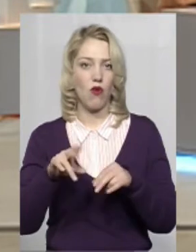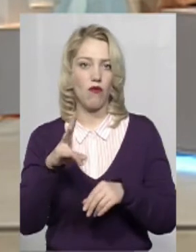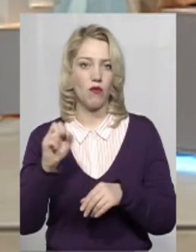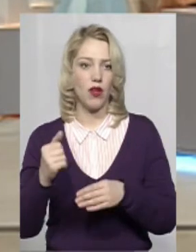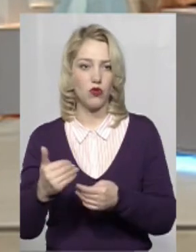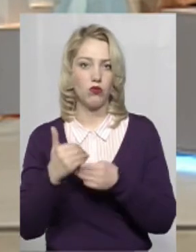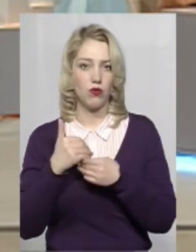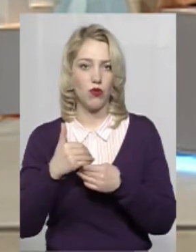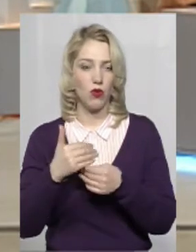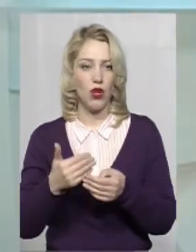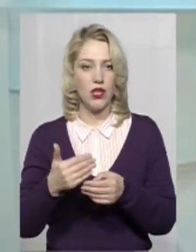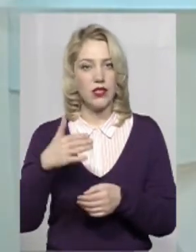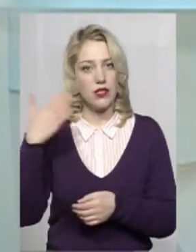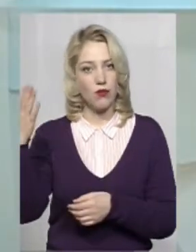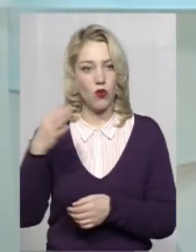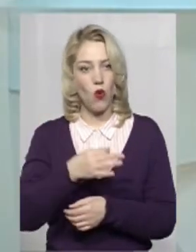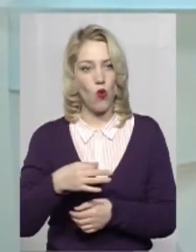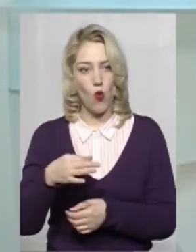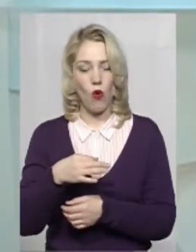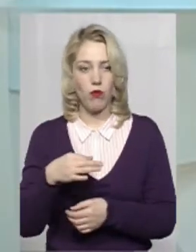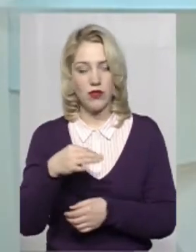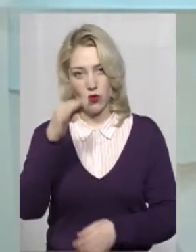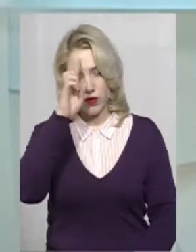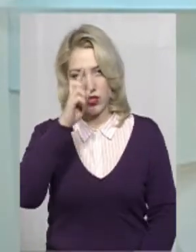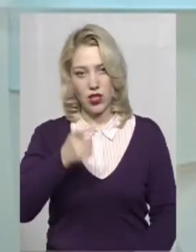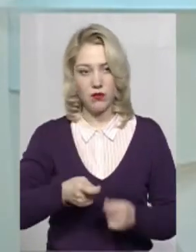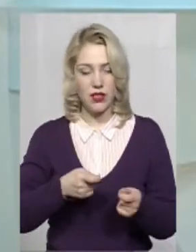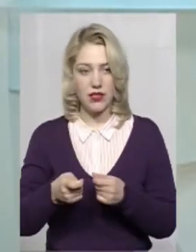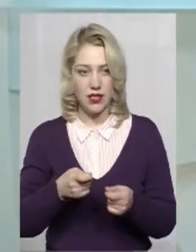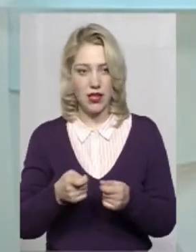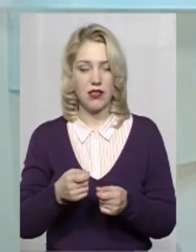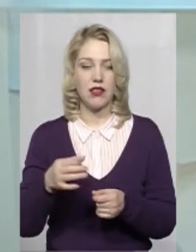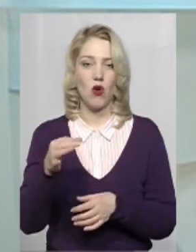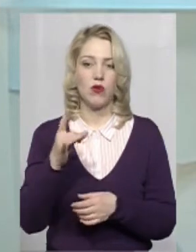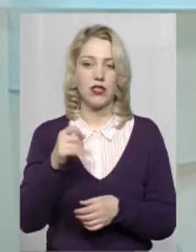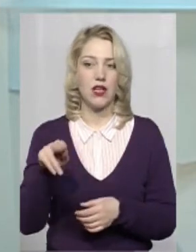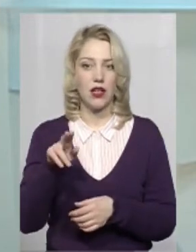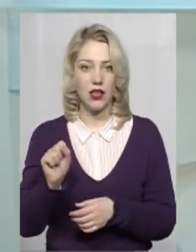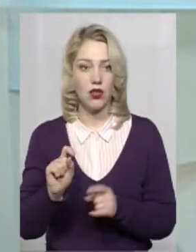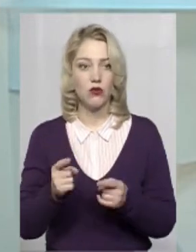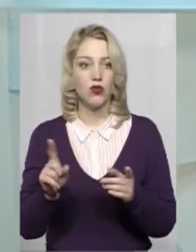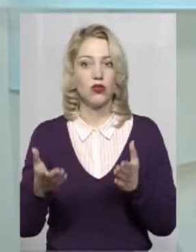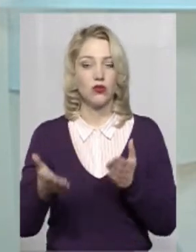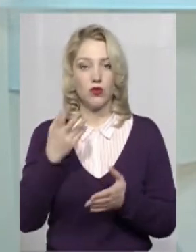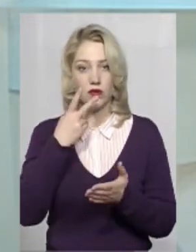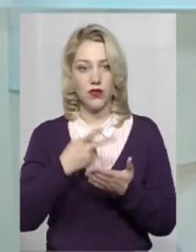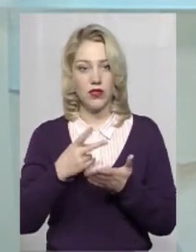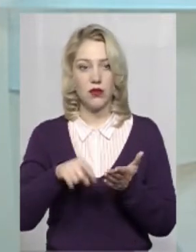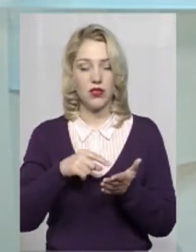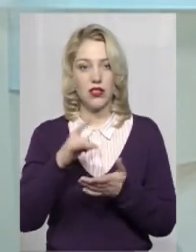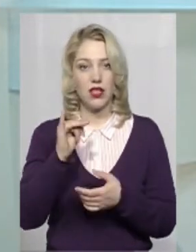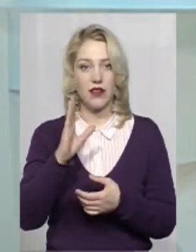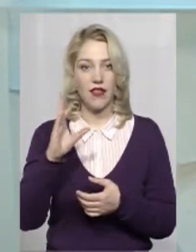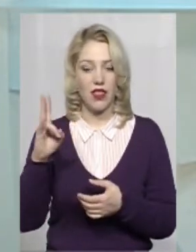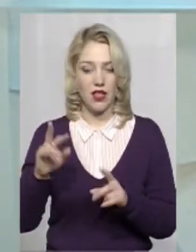допомогу з боку області, з боку облдержадміністрації, з боку обласної ради. Бо якщо ми подивимося, наприклад, міста